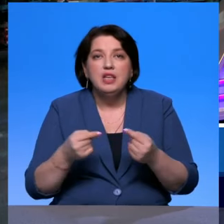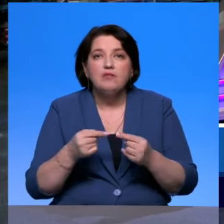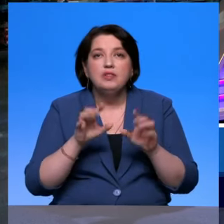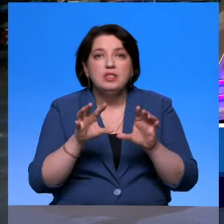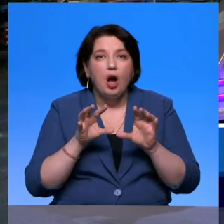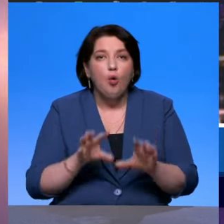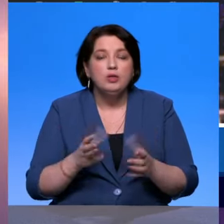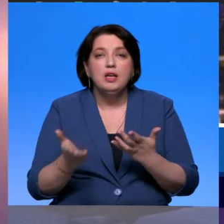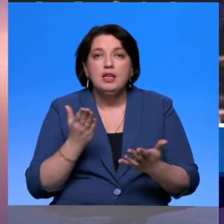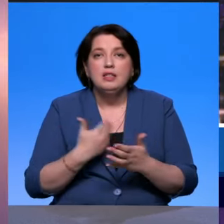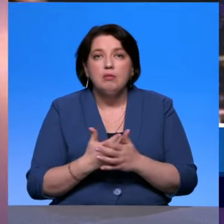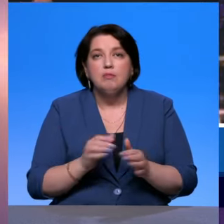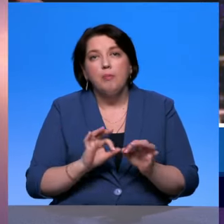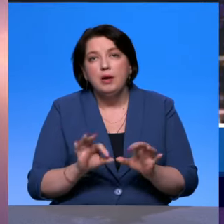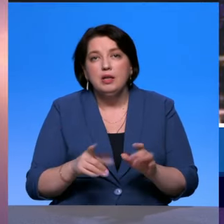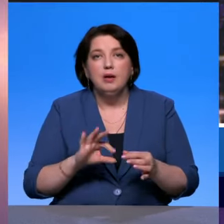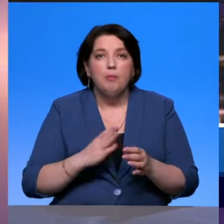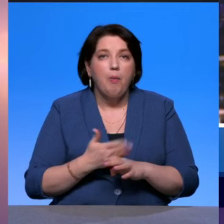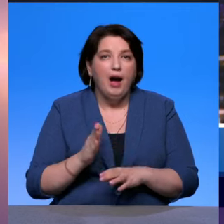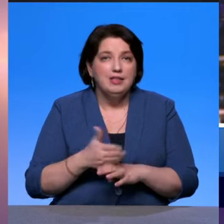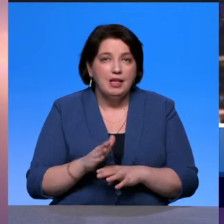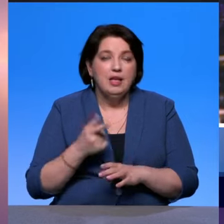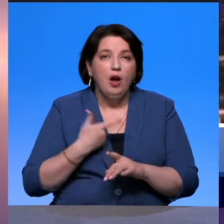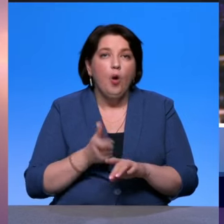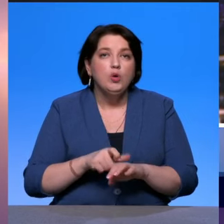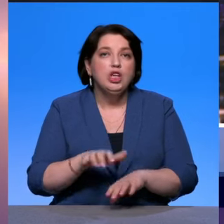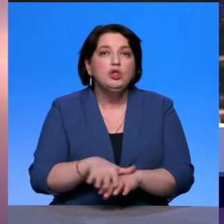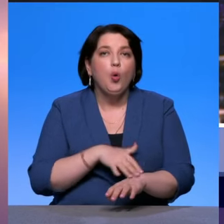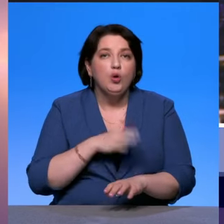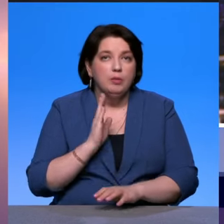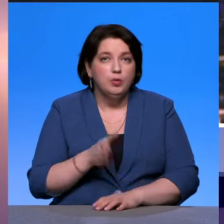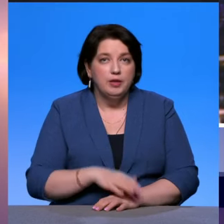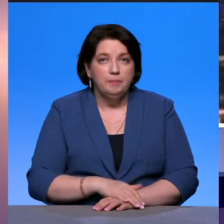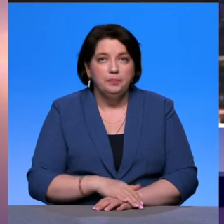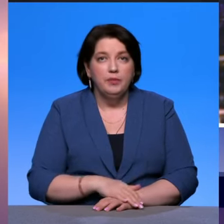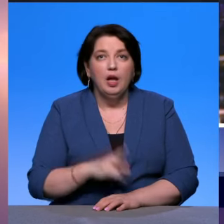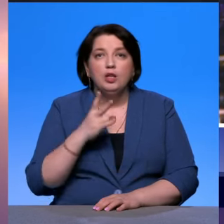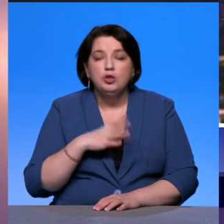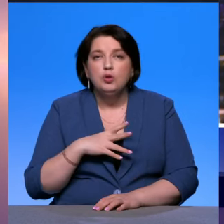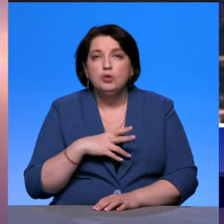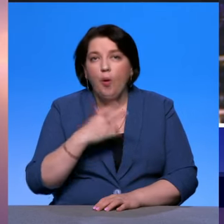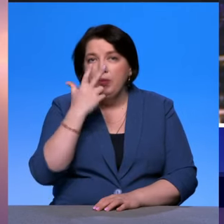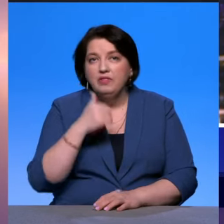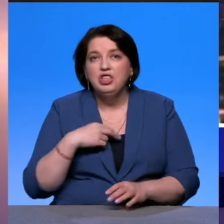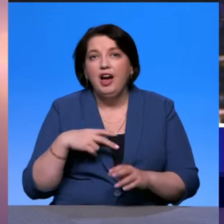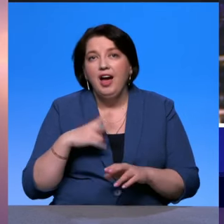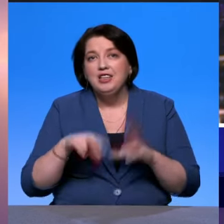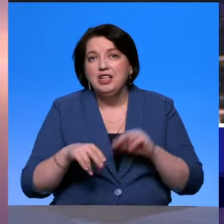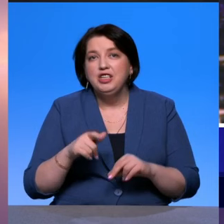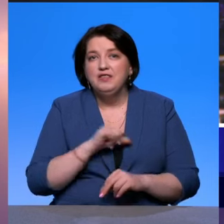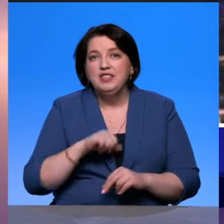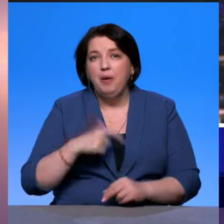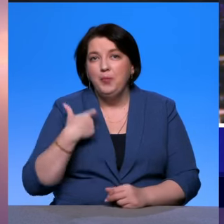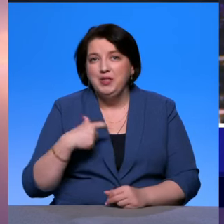отдельности, это будет очень долго. Я правильно понимаю, что привычка рассчитывать на себя означает, что, собственно говоря, вы пока